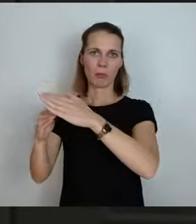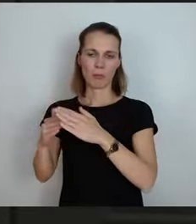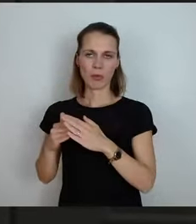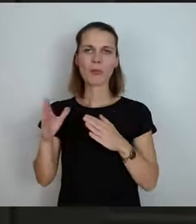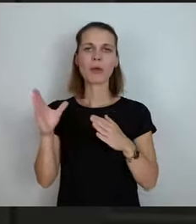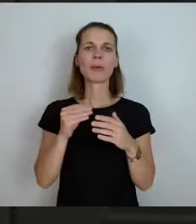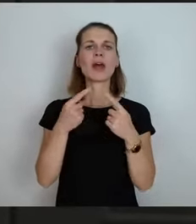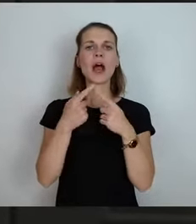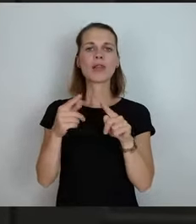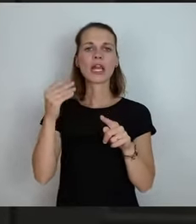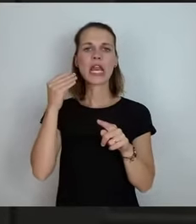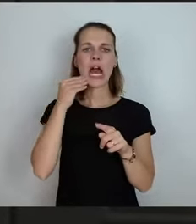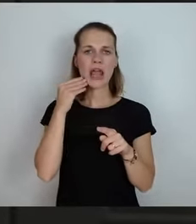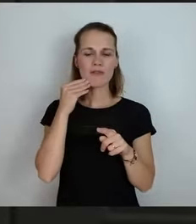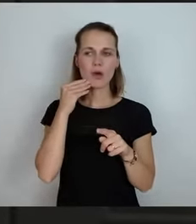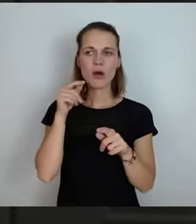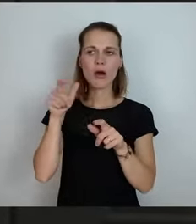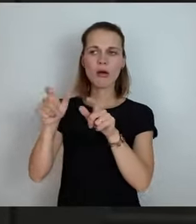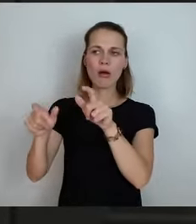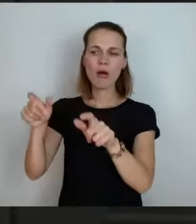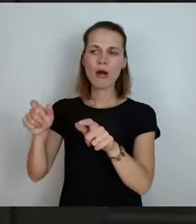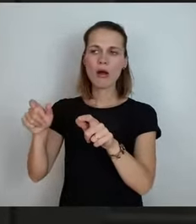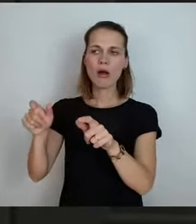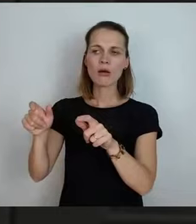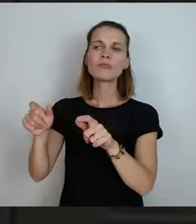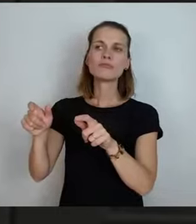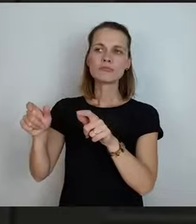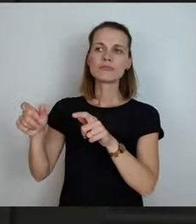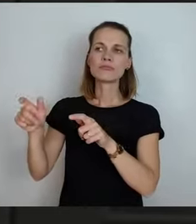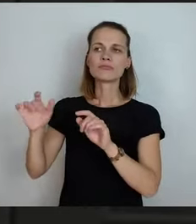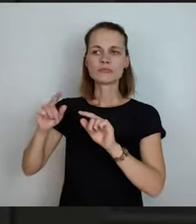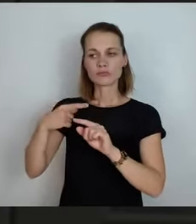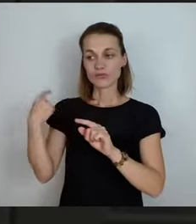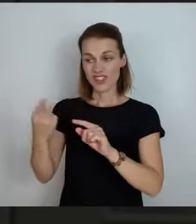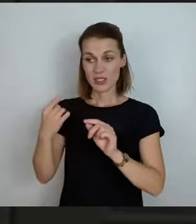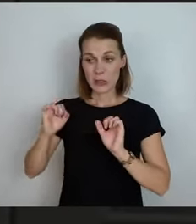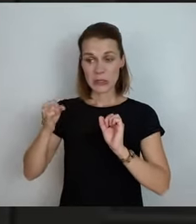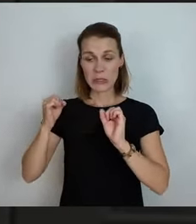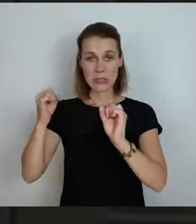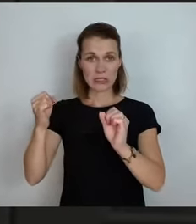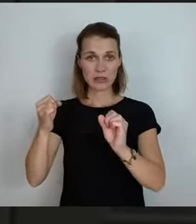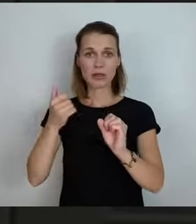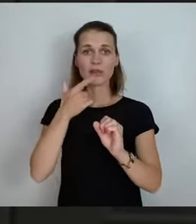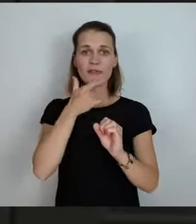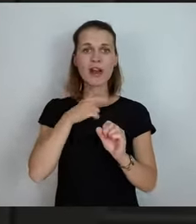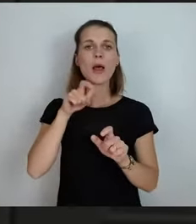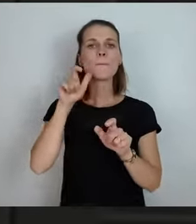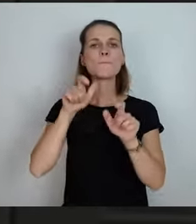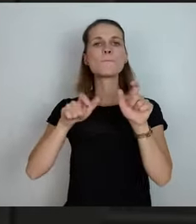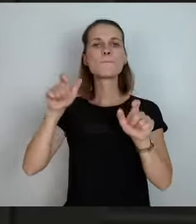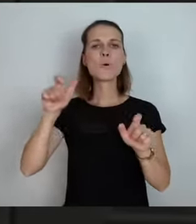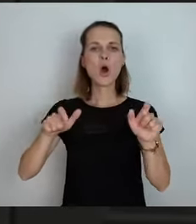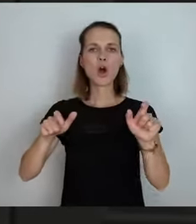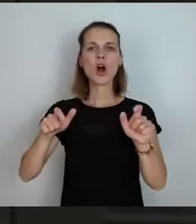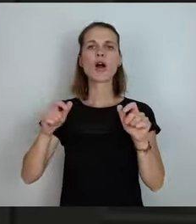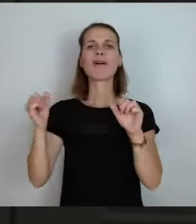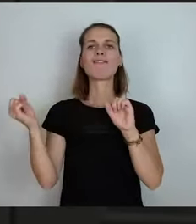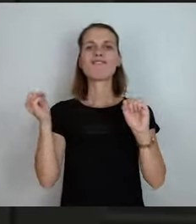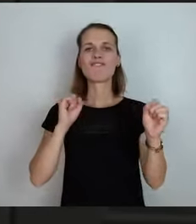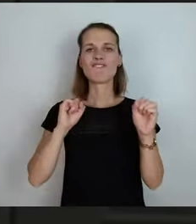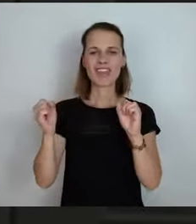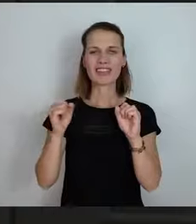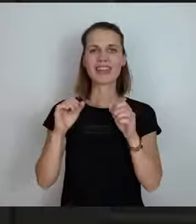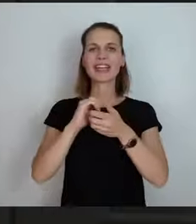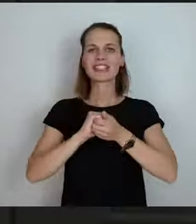Einwohner von Pogar-Lengefeld, engagiert, um eine Bürgerwindgenossenschaft zu gründen.